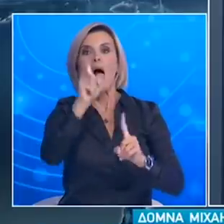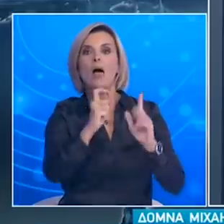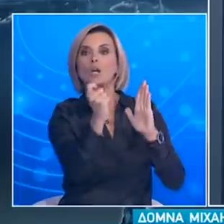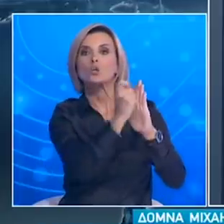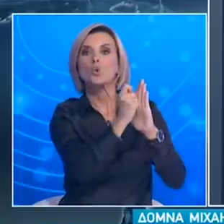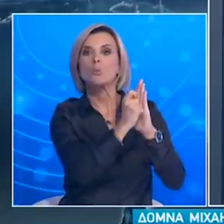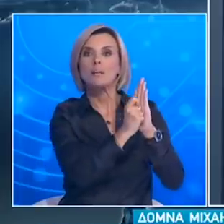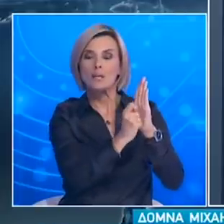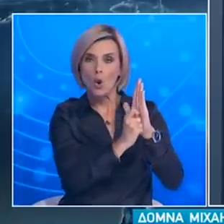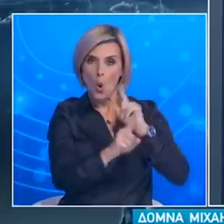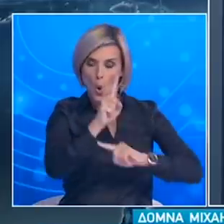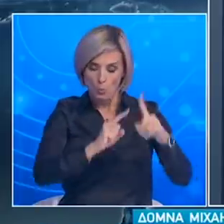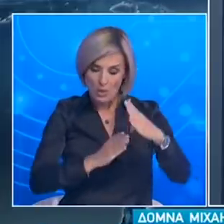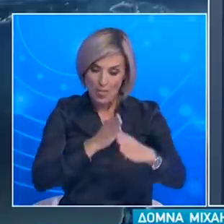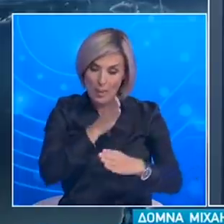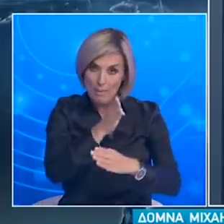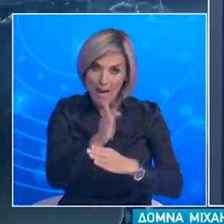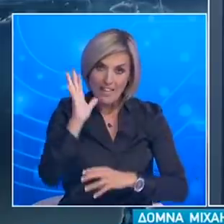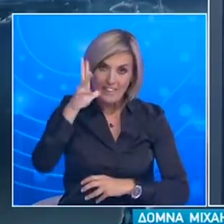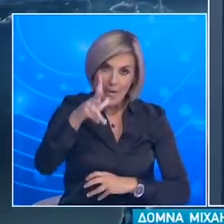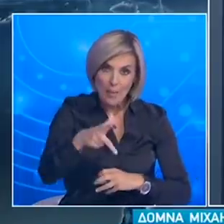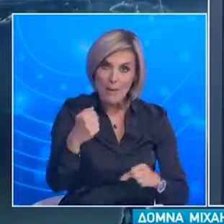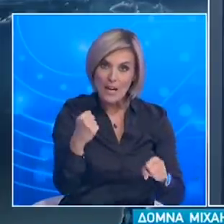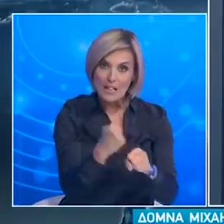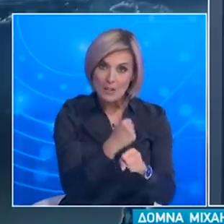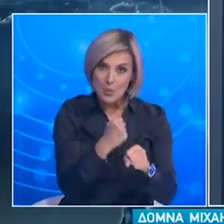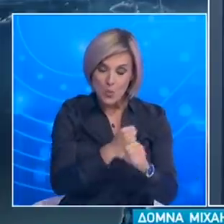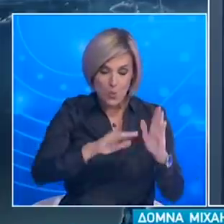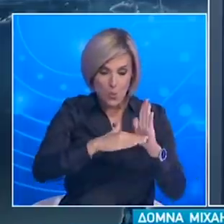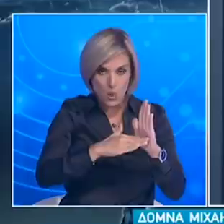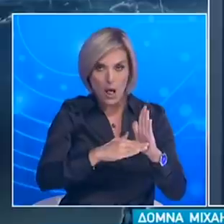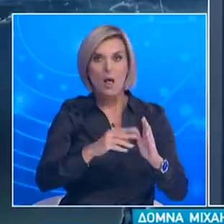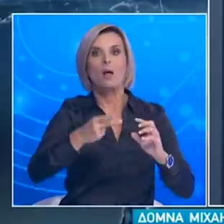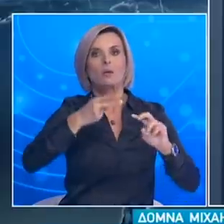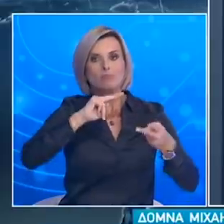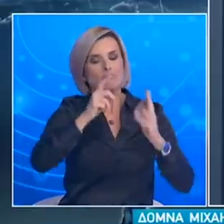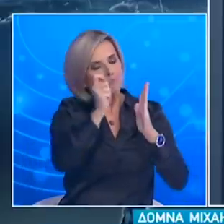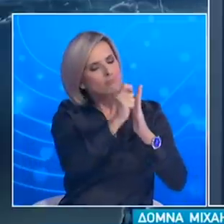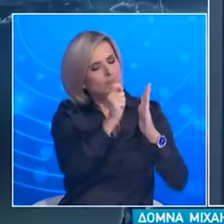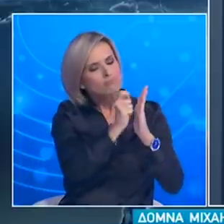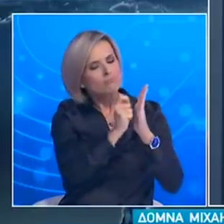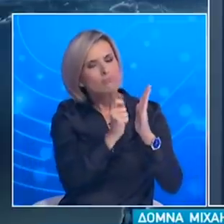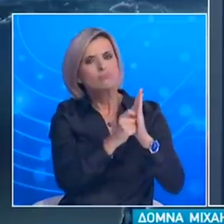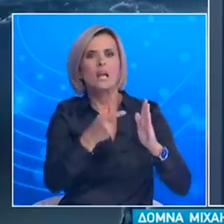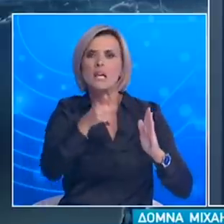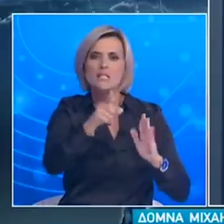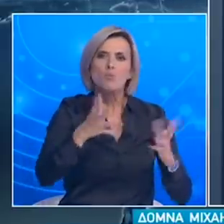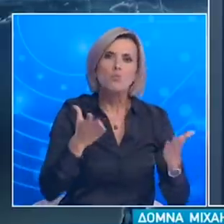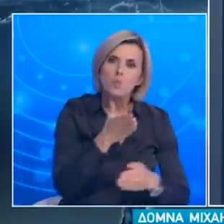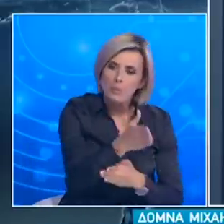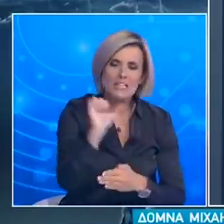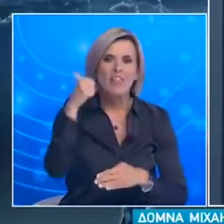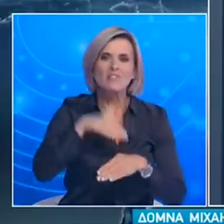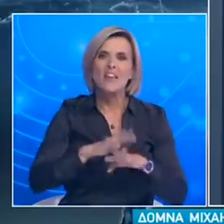δομών να συμπληρώνουν κάθε μέρα έτσι ώστε η αναγνώριση της προέλευσης των κρούσματων η λεγόμενη χνηλάτηση να γίνεται